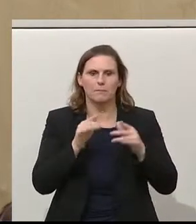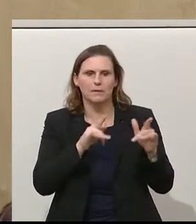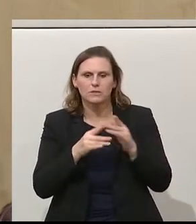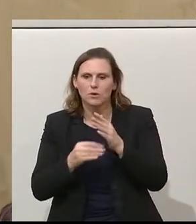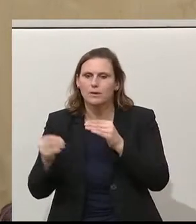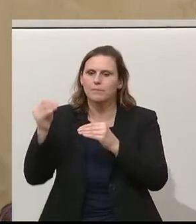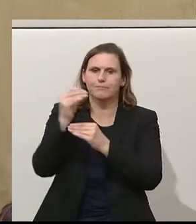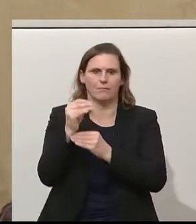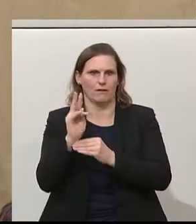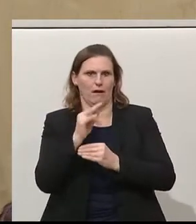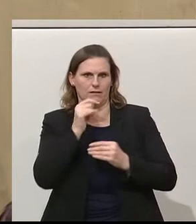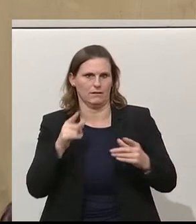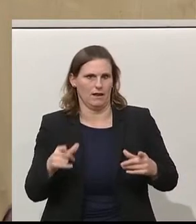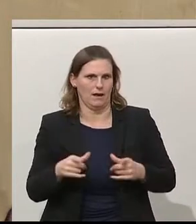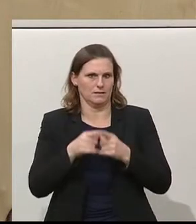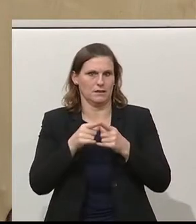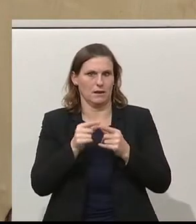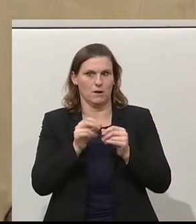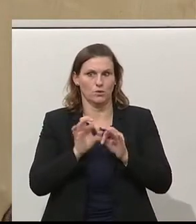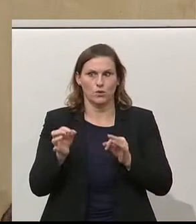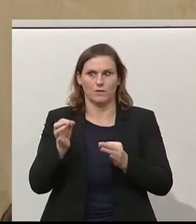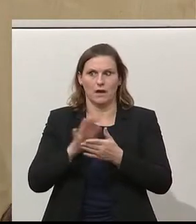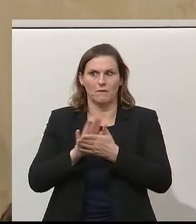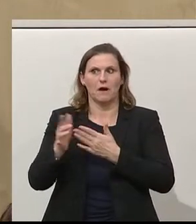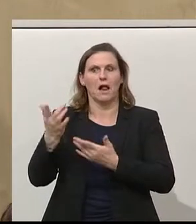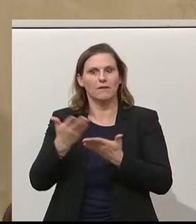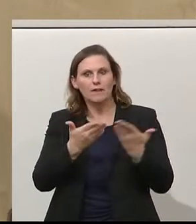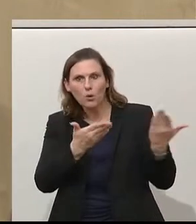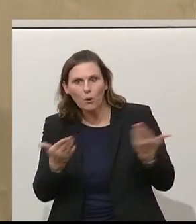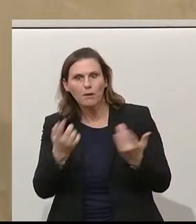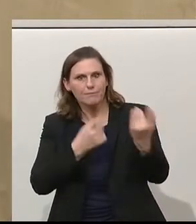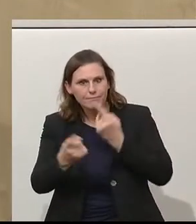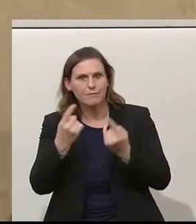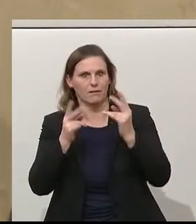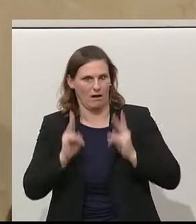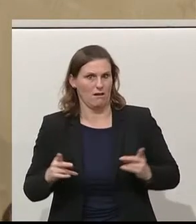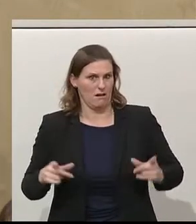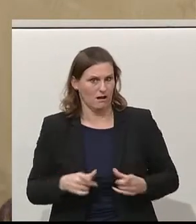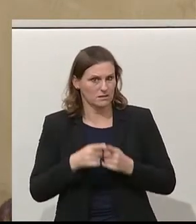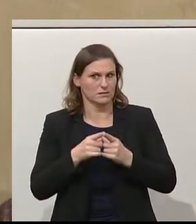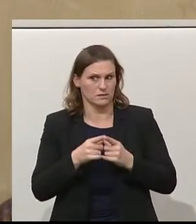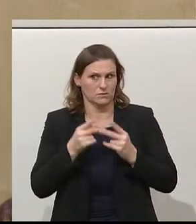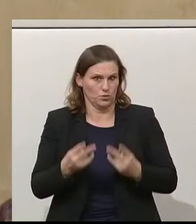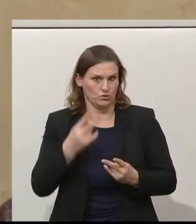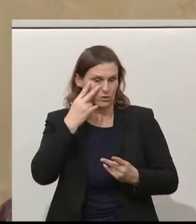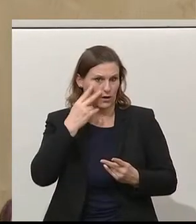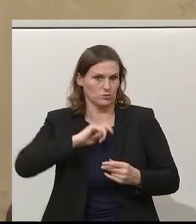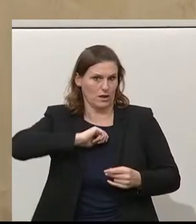leisten. Leisten können wir uns nur die ungezügelte Zuwanderung. Und das sind die falschen Schwerpunkte, meine Damen und Herren von dieser Bundesregierung.